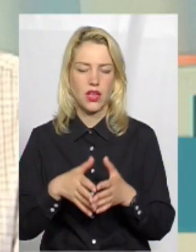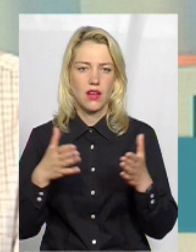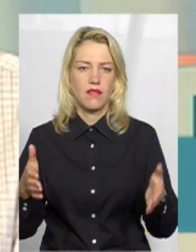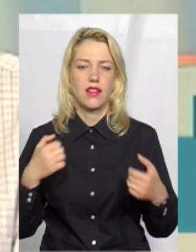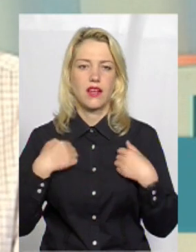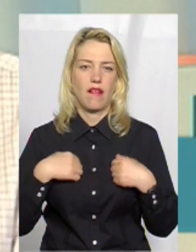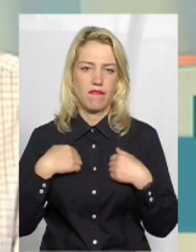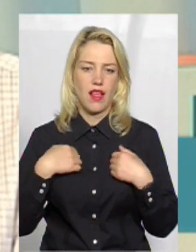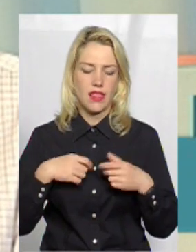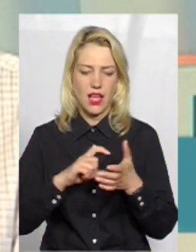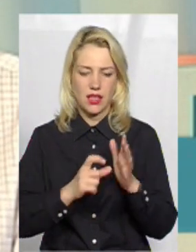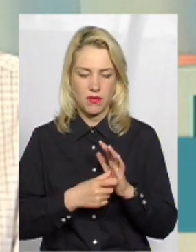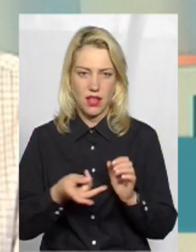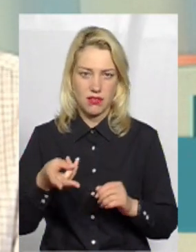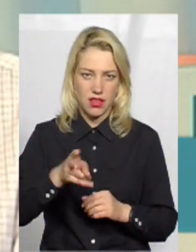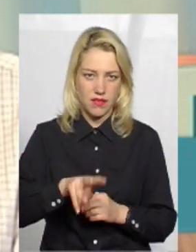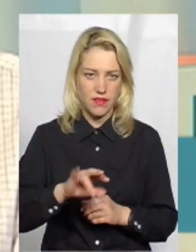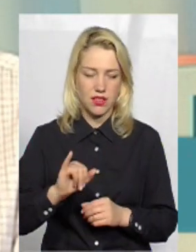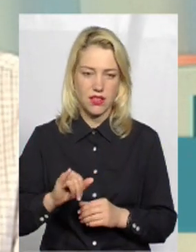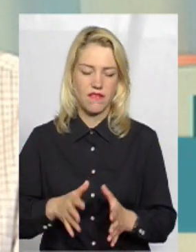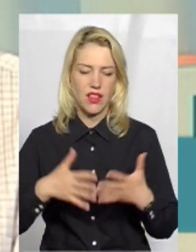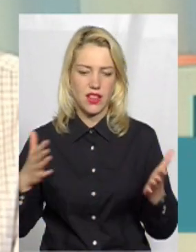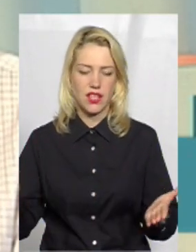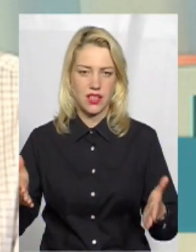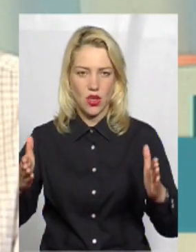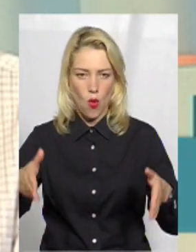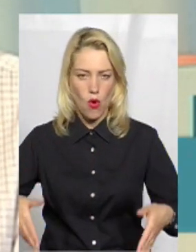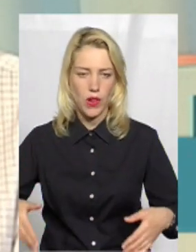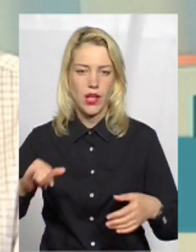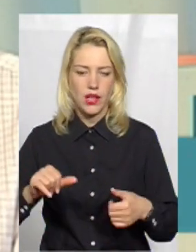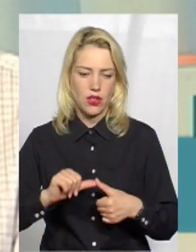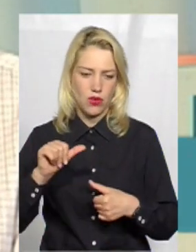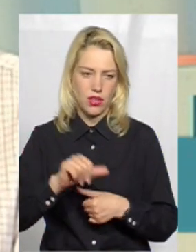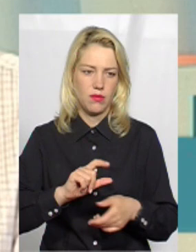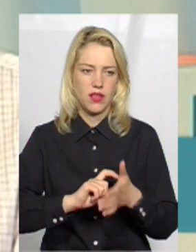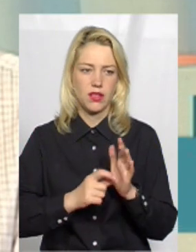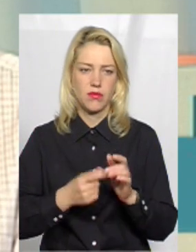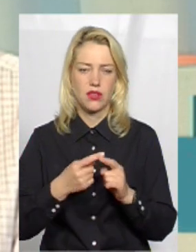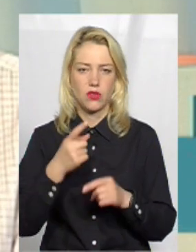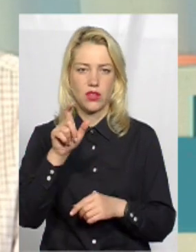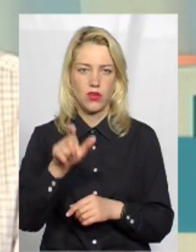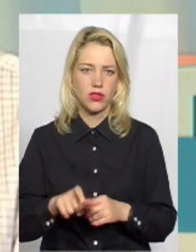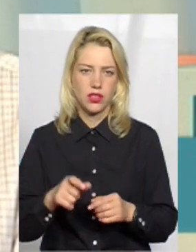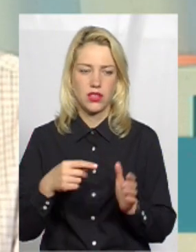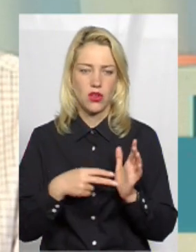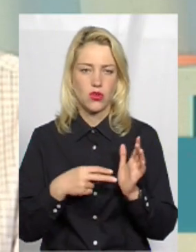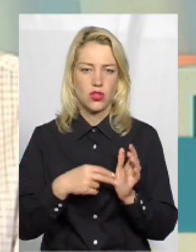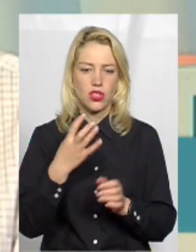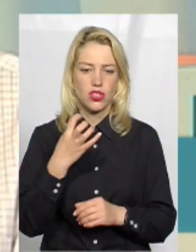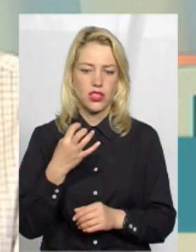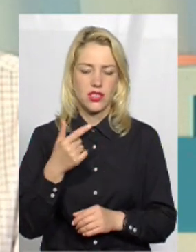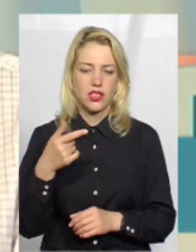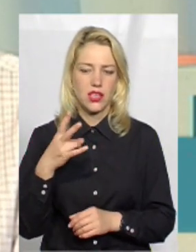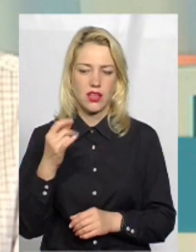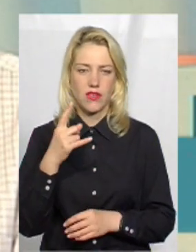велика ванна кімната навіть дві, ну, і ось, власне, великий хол і наша кімната окрема. Це нам коштувало з людини 400 гривень за